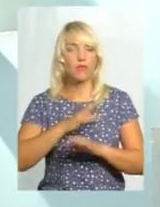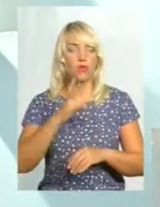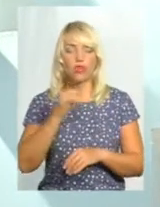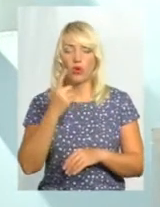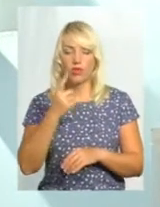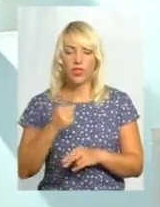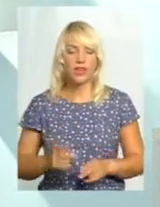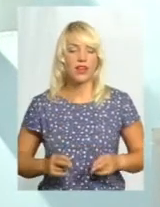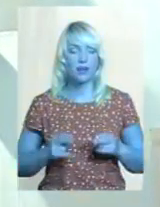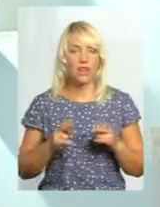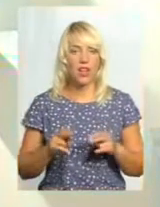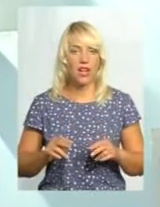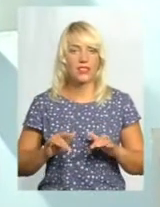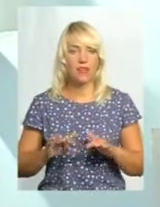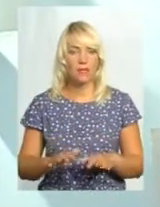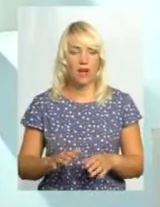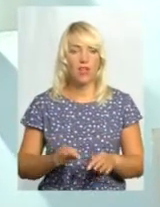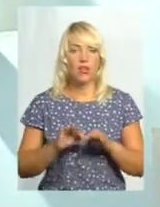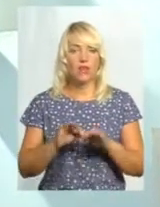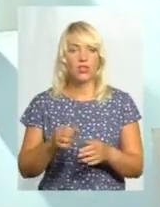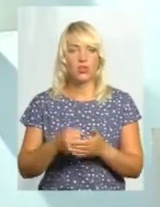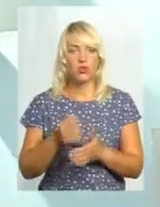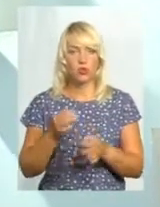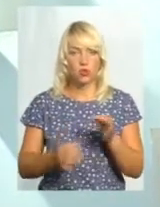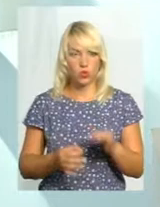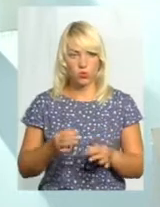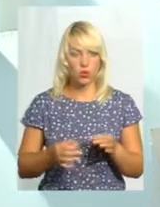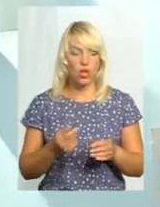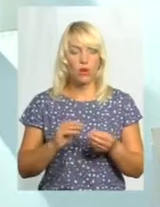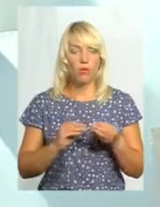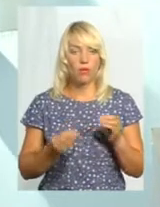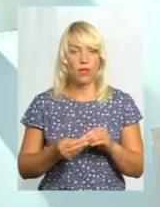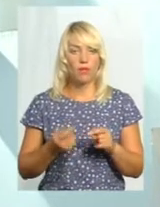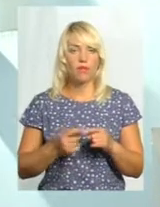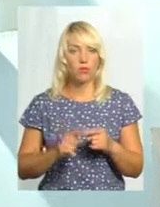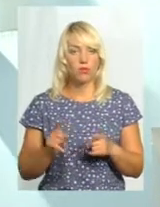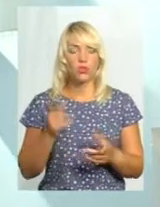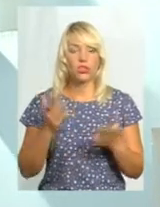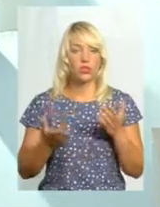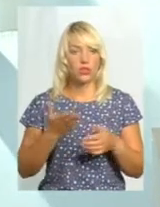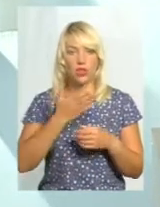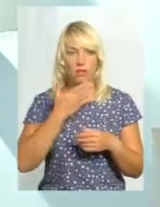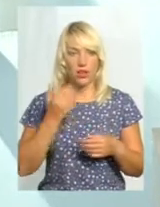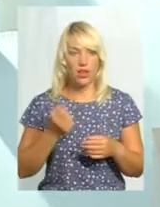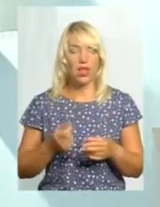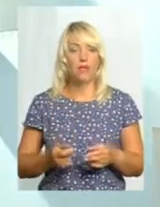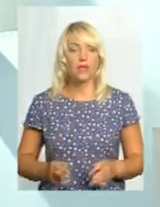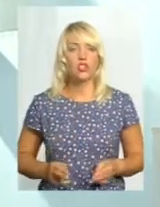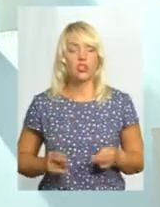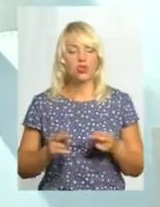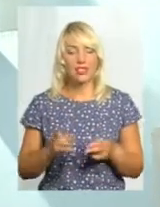Проблема якраз, немає злочинців правоохоронних органів на території України або десь поруч немає,